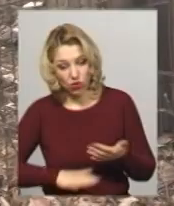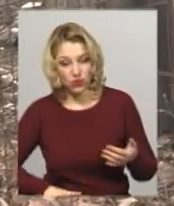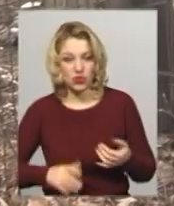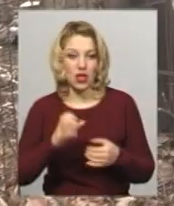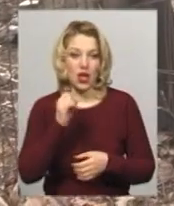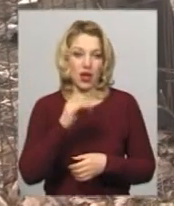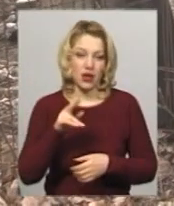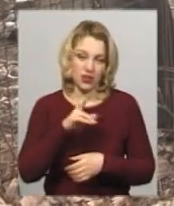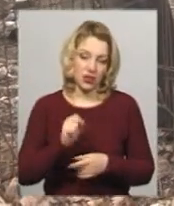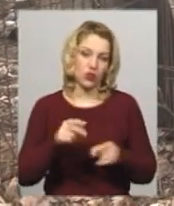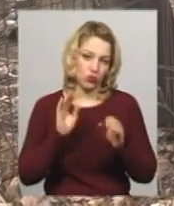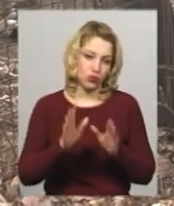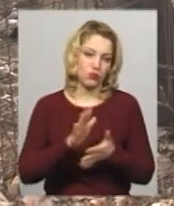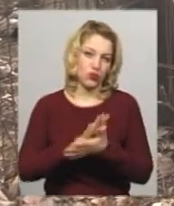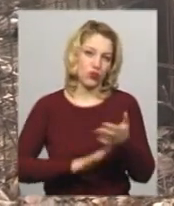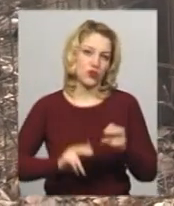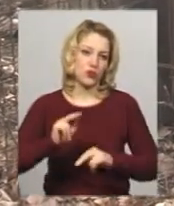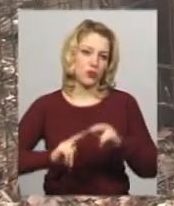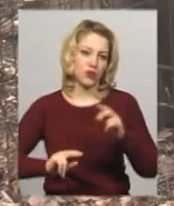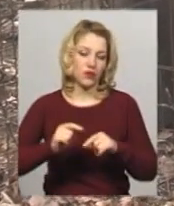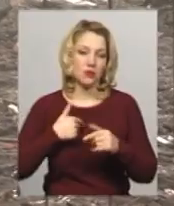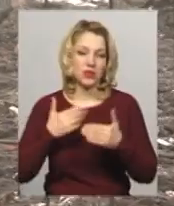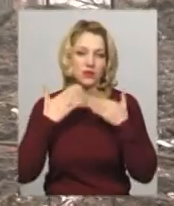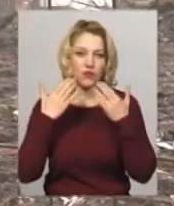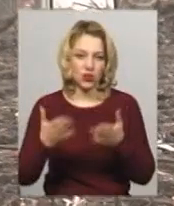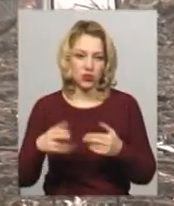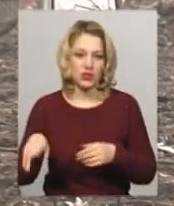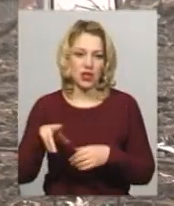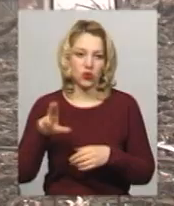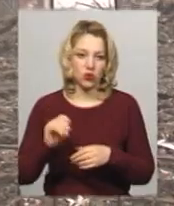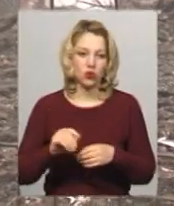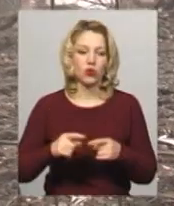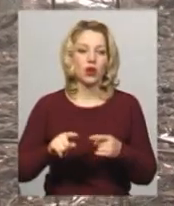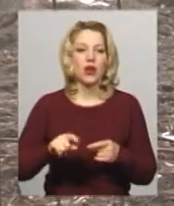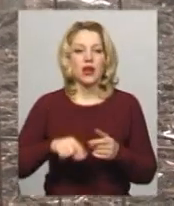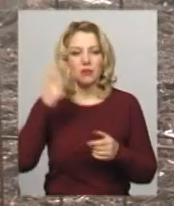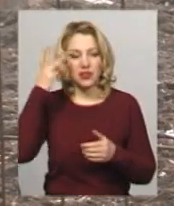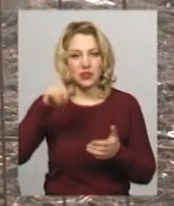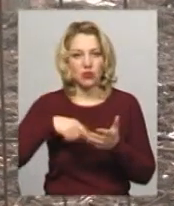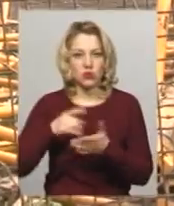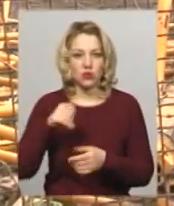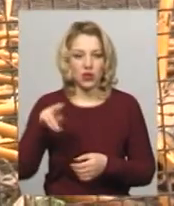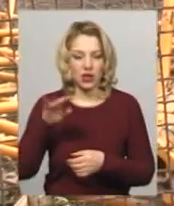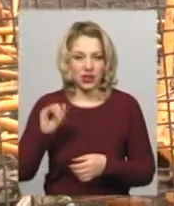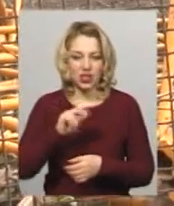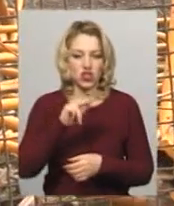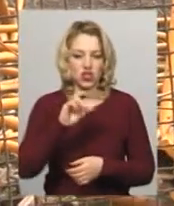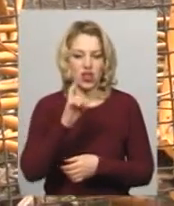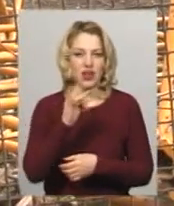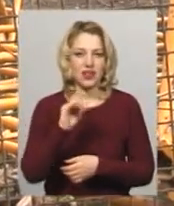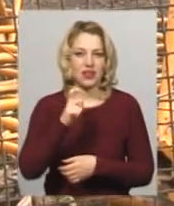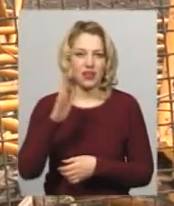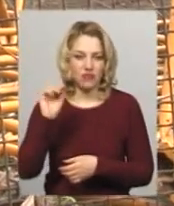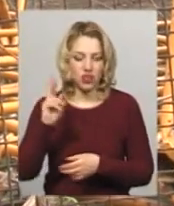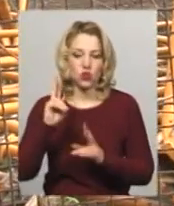будівництво. Ми звернулися до директора департаменту архітектури, містобудування та земельних ресурсів Хмельницької міськради Олександра Чорнієвича із запитанням,